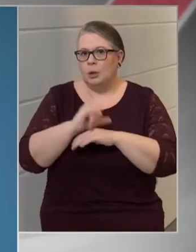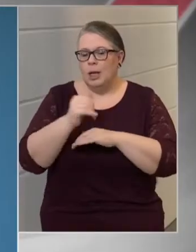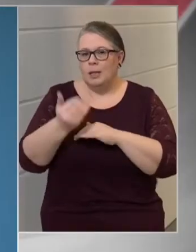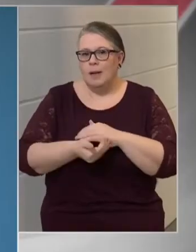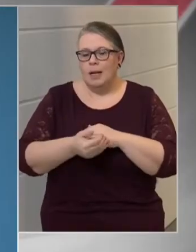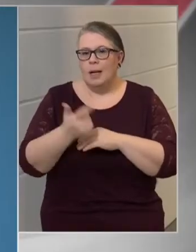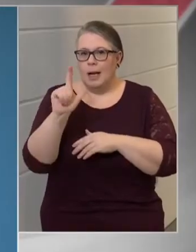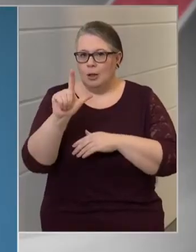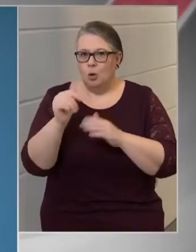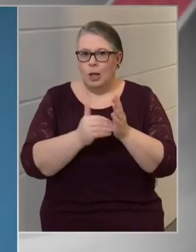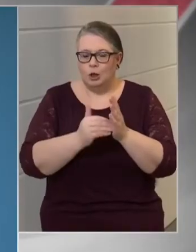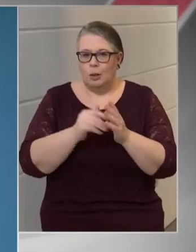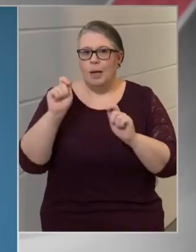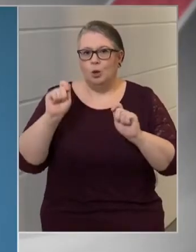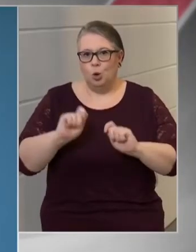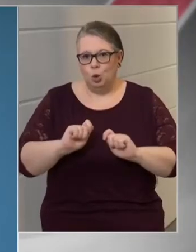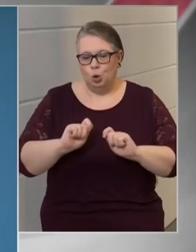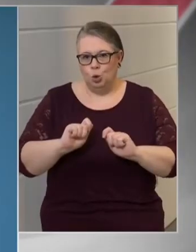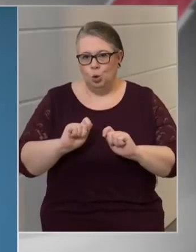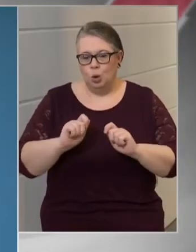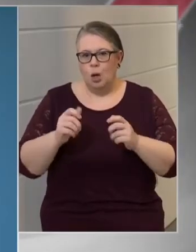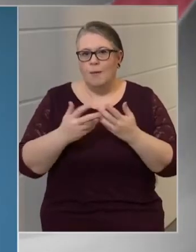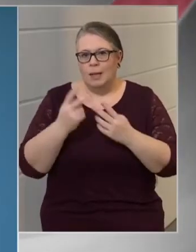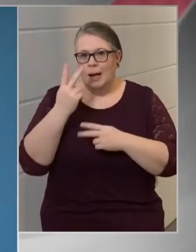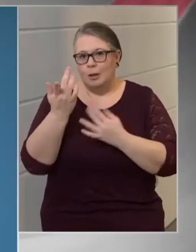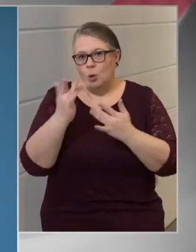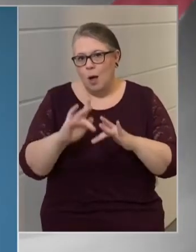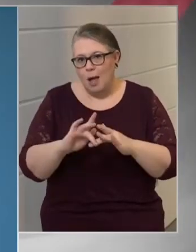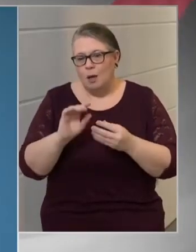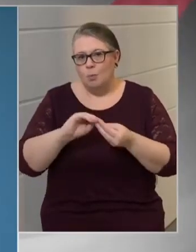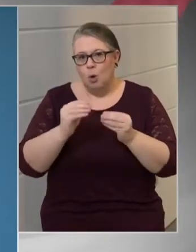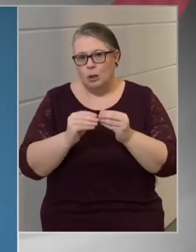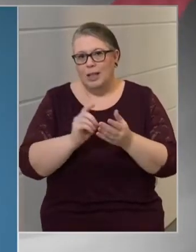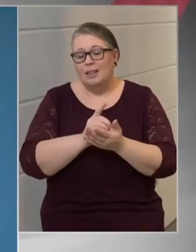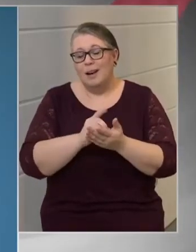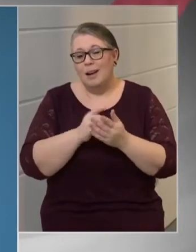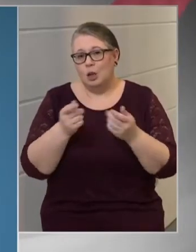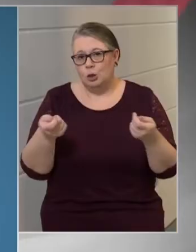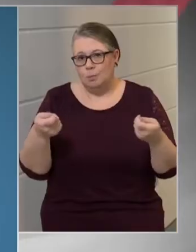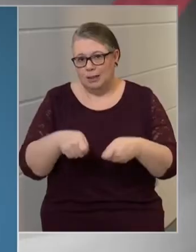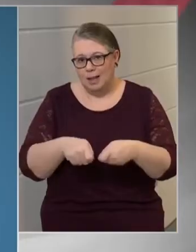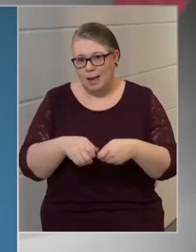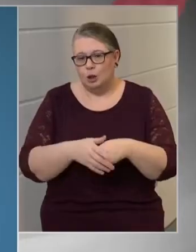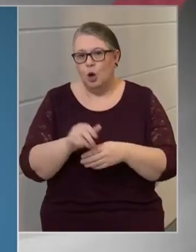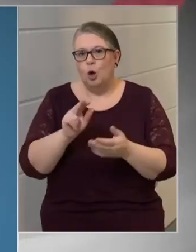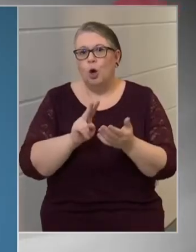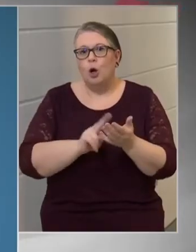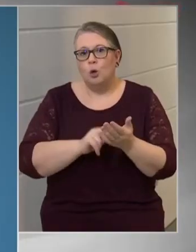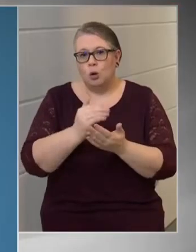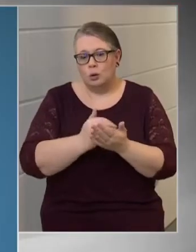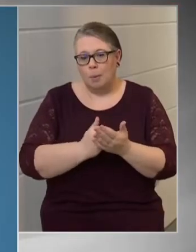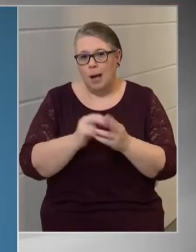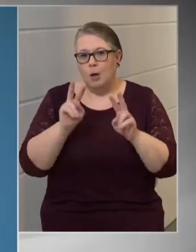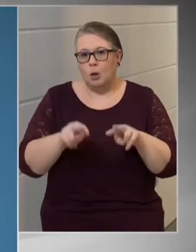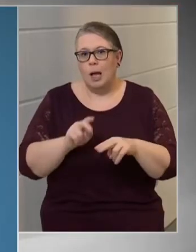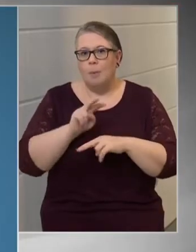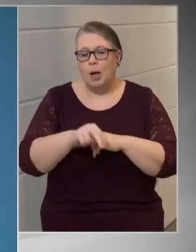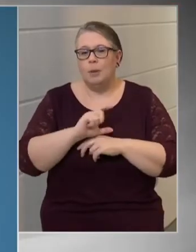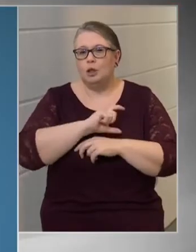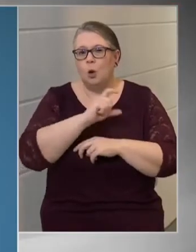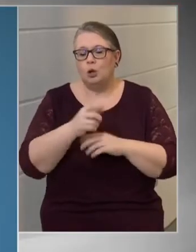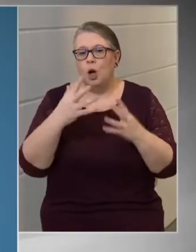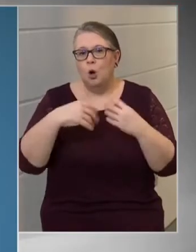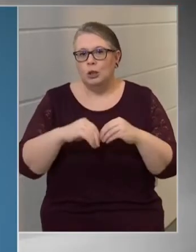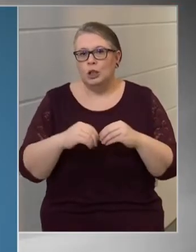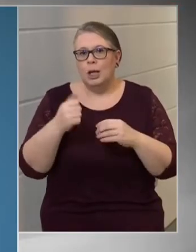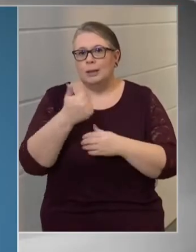hétvégén két esetben döntöttünk vendéglátóhely, illetve üzlet ideiglenes bezárásáról, így a jogszabály hatályba lépése óta ezidáig